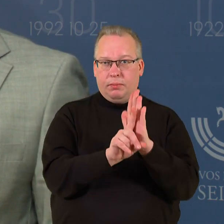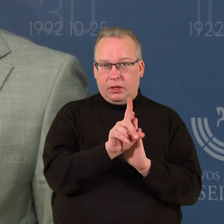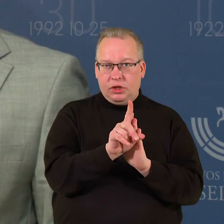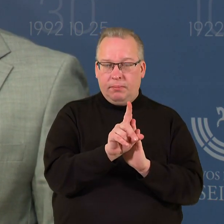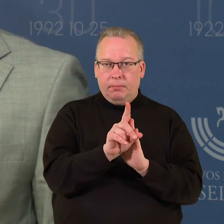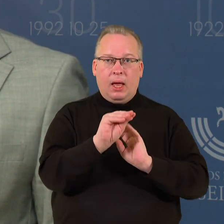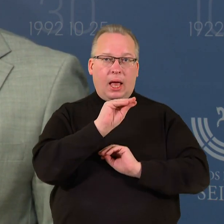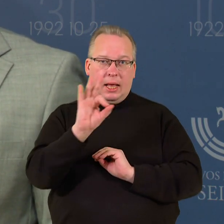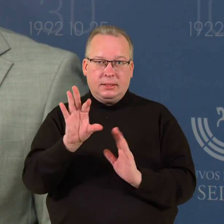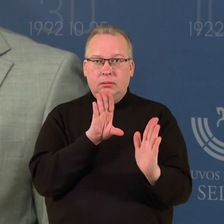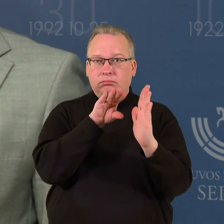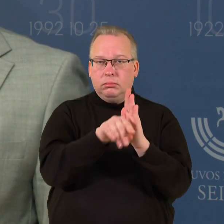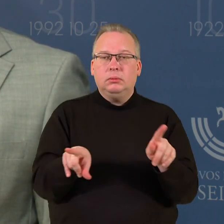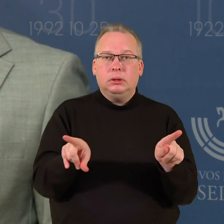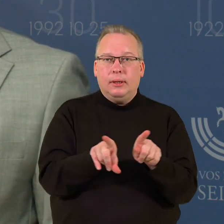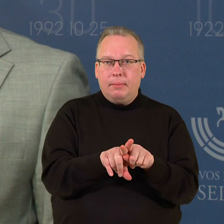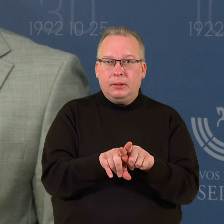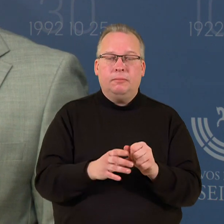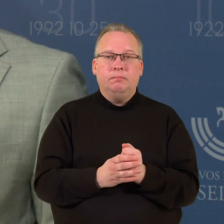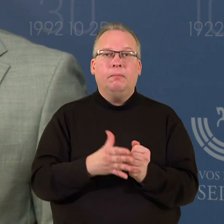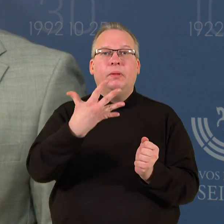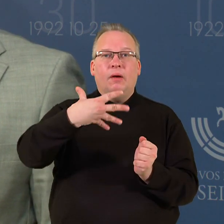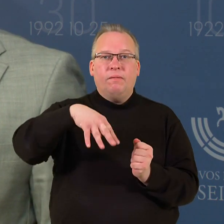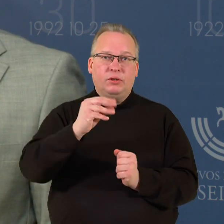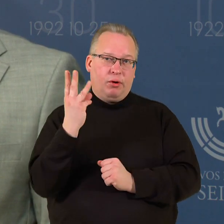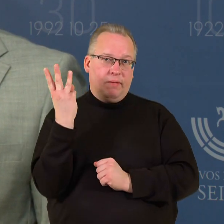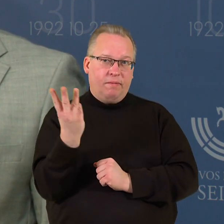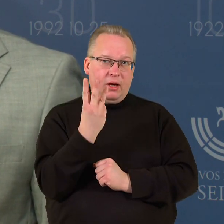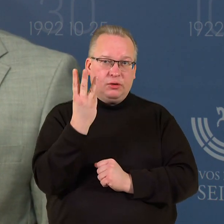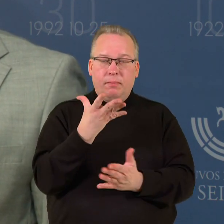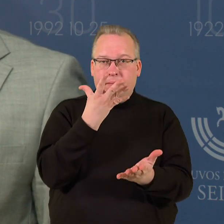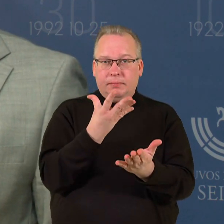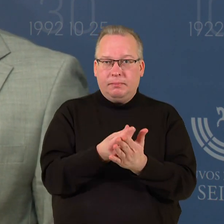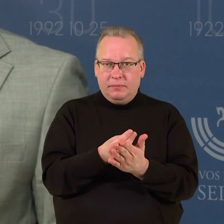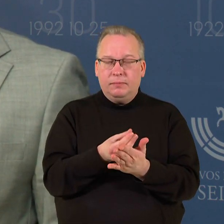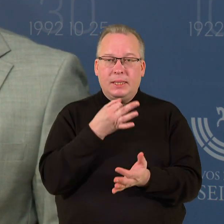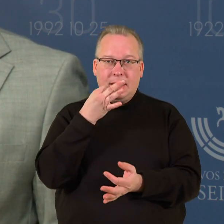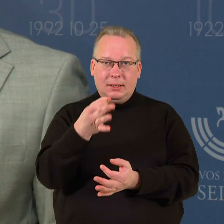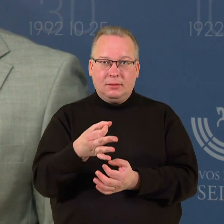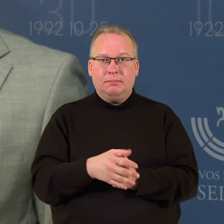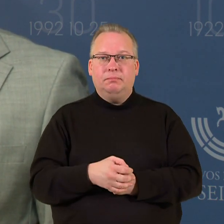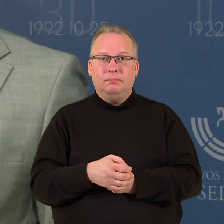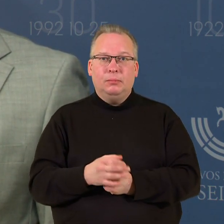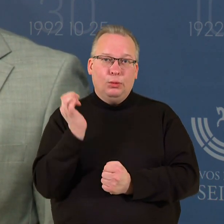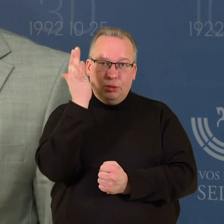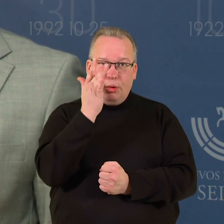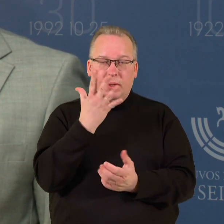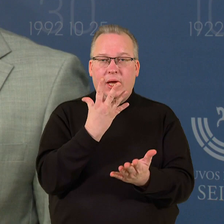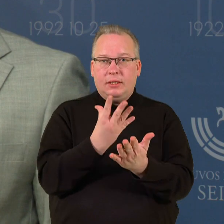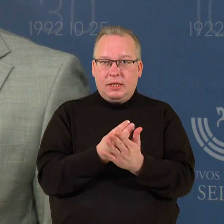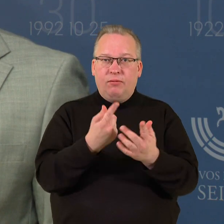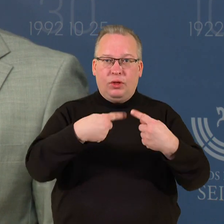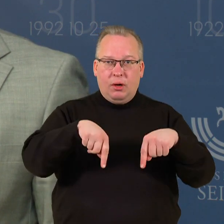Europos Sąjungoje. Bet visur Vašingtonas tar savo žodį. Kaip, kad savo to